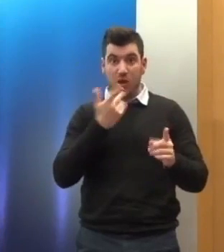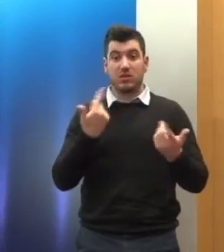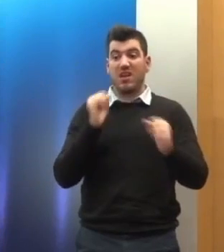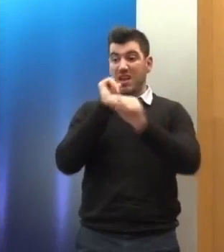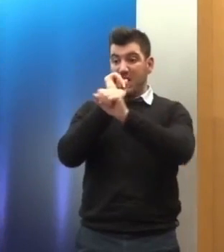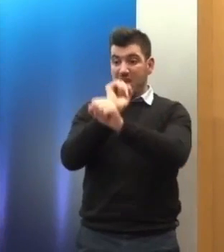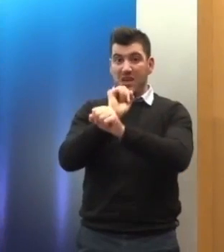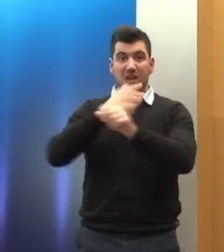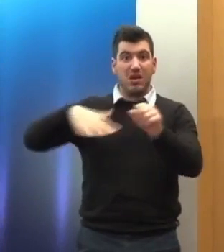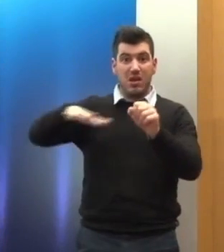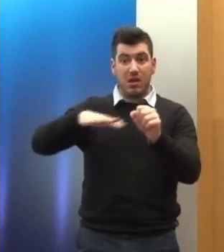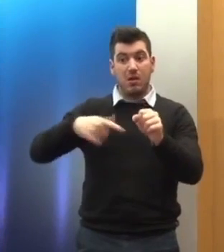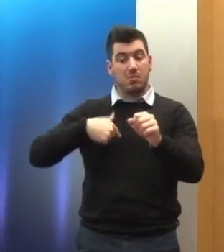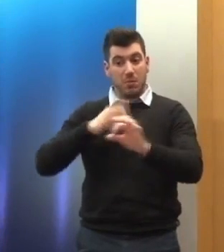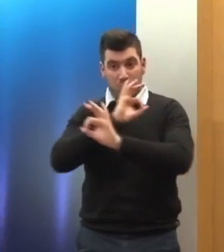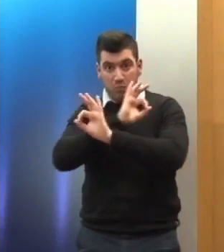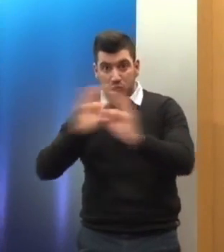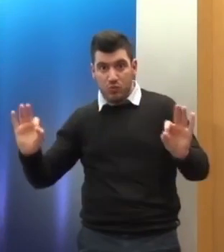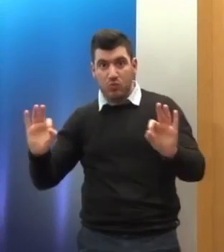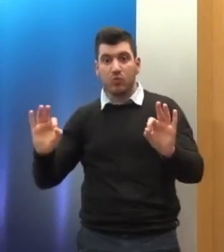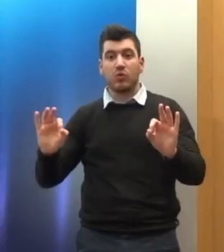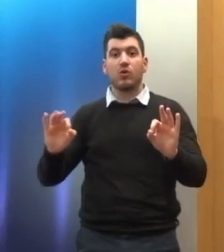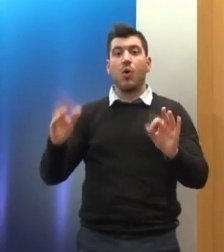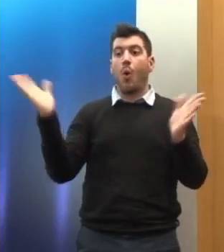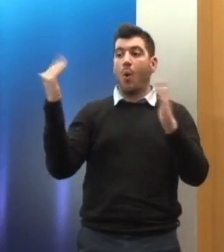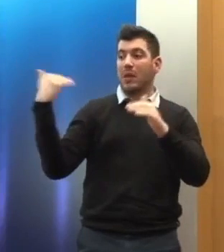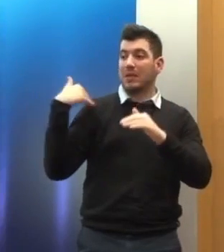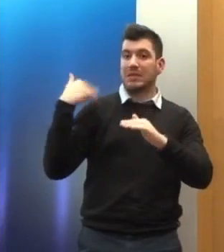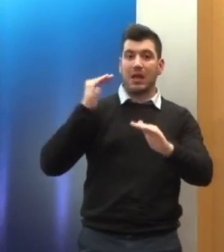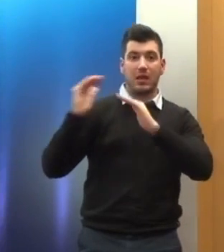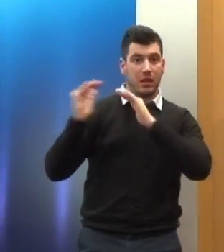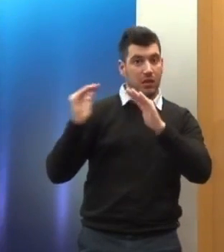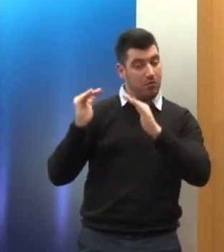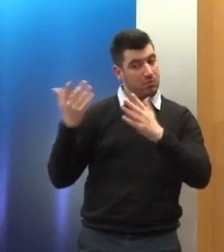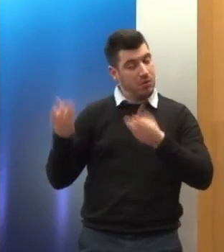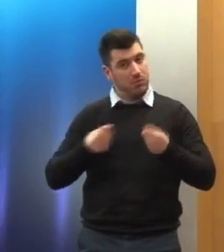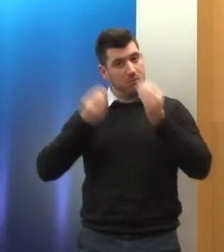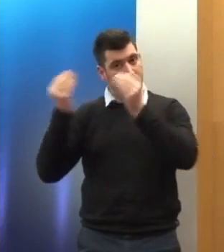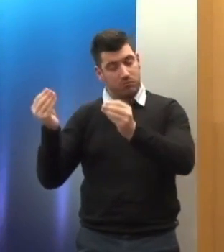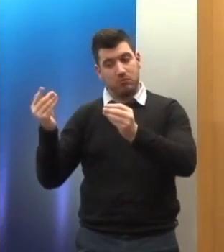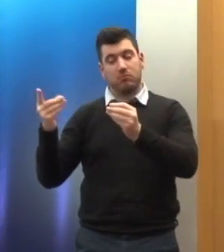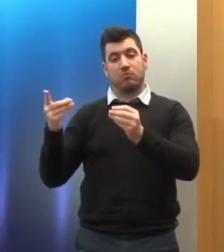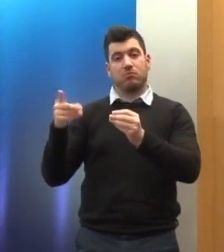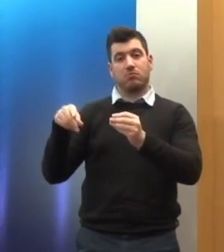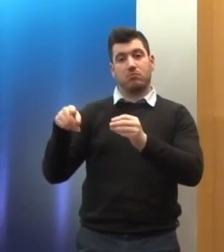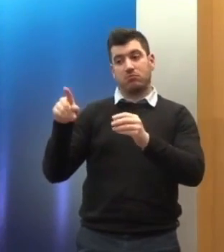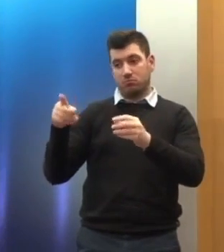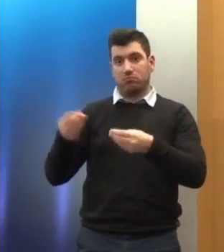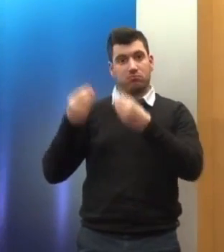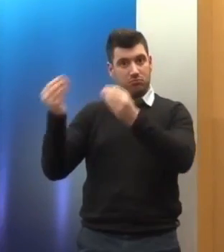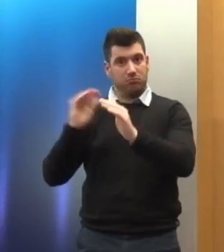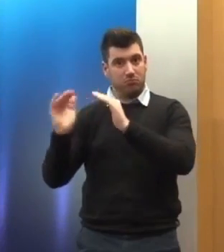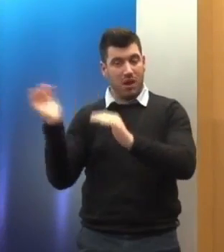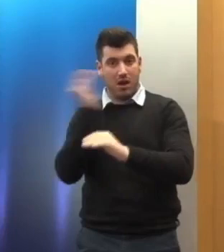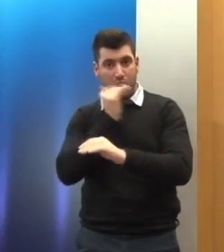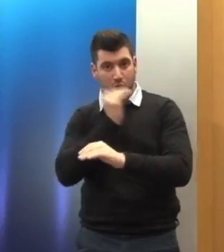κράθεσης, σε λειτουργία δομών φιλοξενίας για ετούντες άσυλο και παροχή βασικών μέσων διαβίωσης όπως έλεγε και η MSS κατά Βελγίου